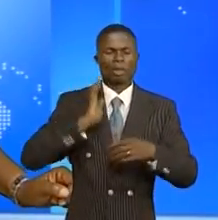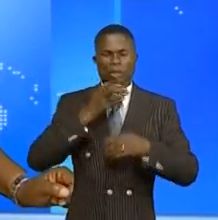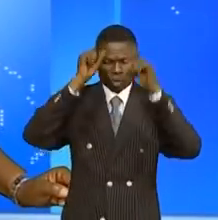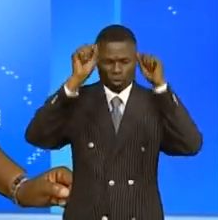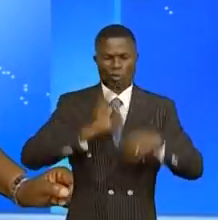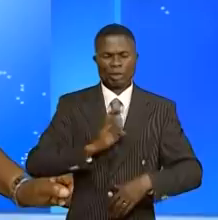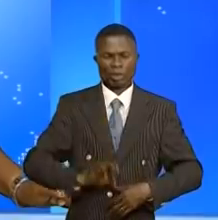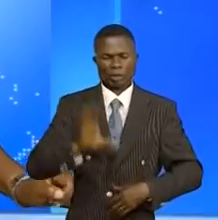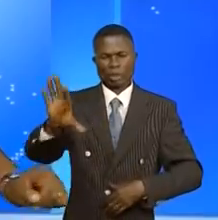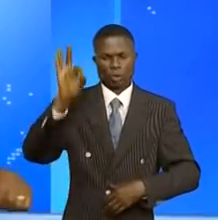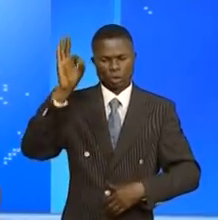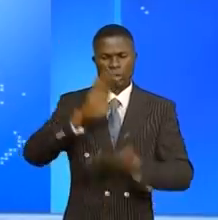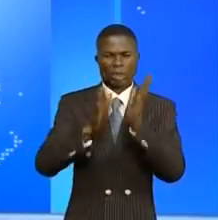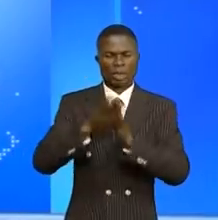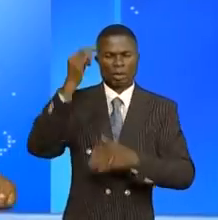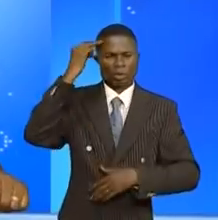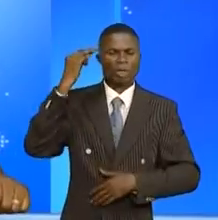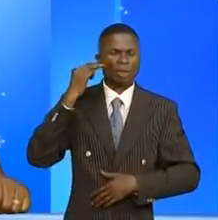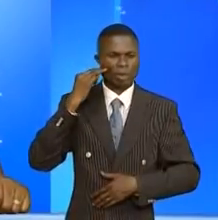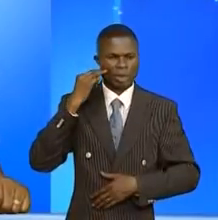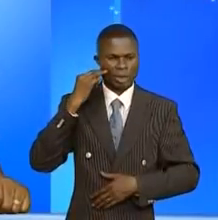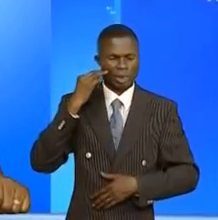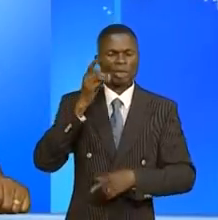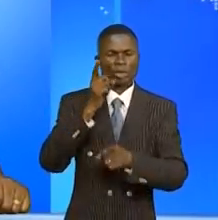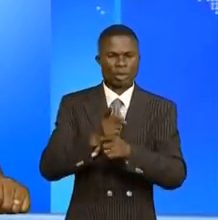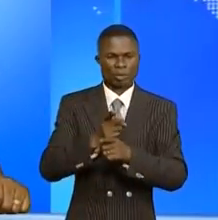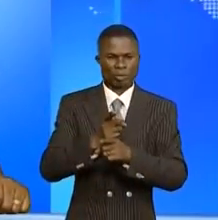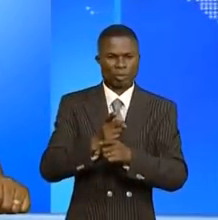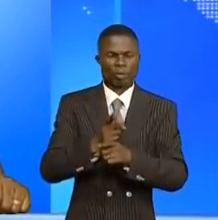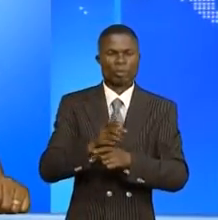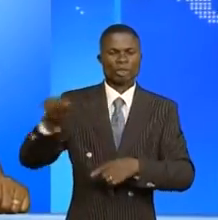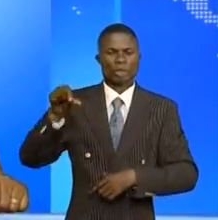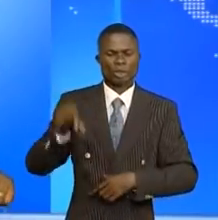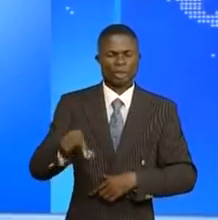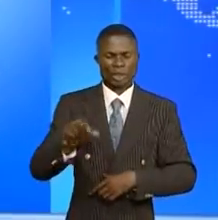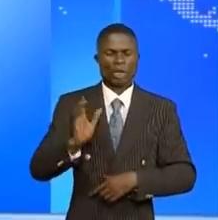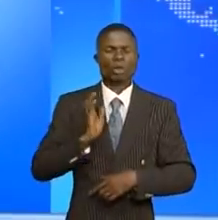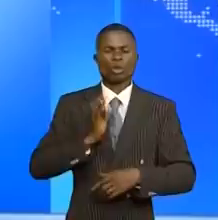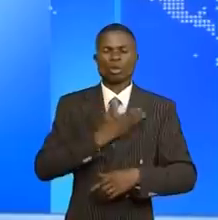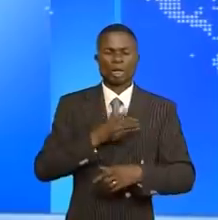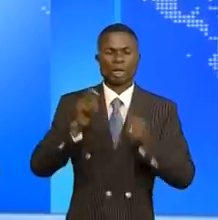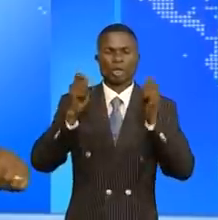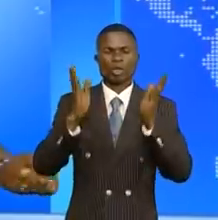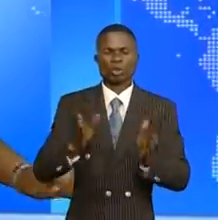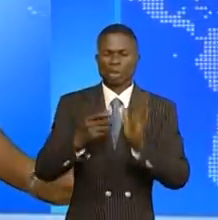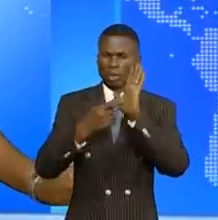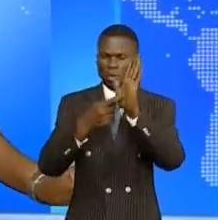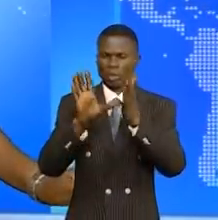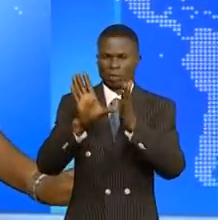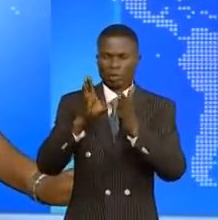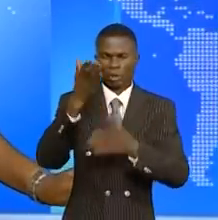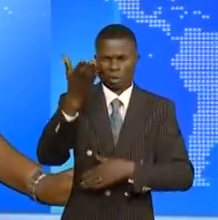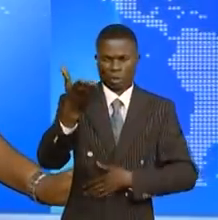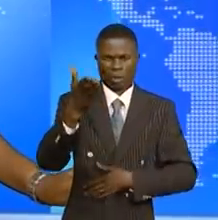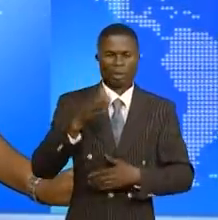Félix-Antoine Tshiseké du Pôle, ses choix aussi judiciaires. Et c'est Jacques Kaboba Moukoubina Seduga qui nous rend